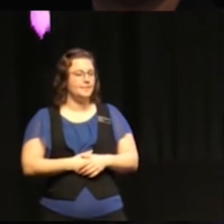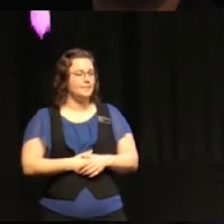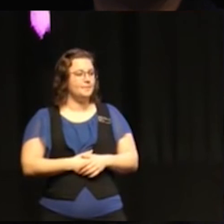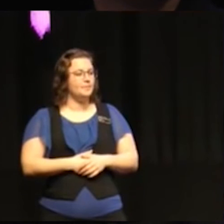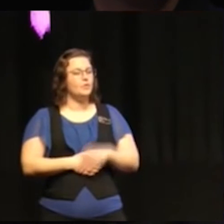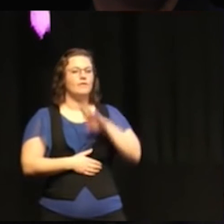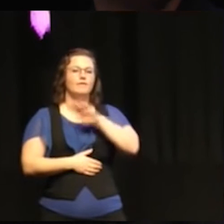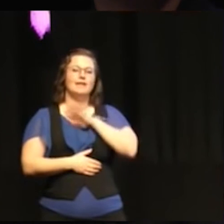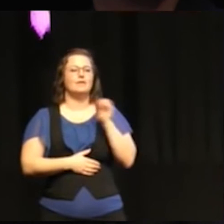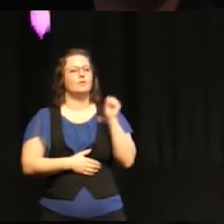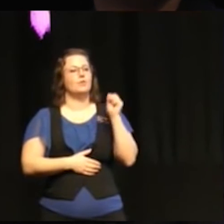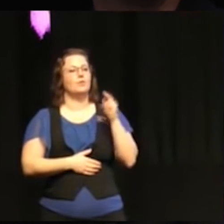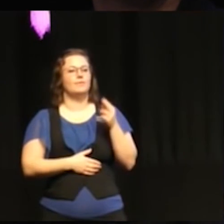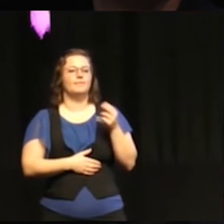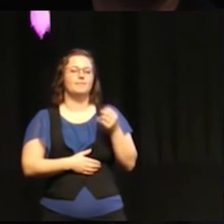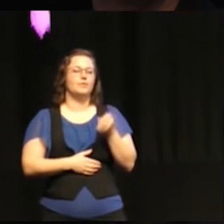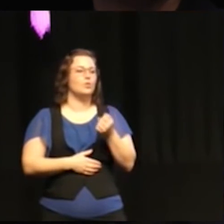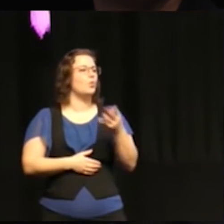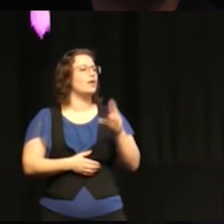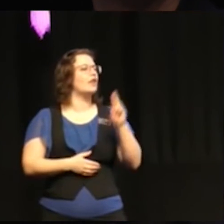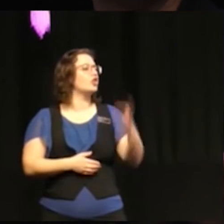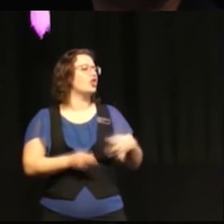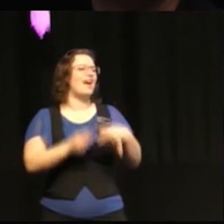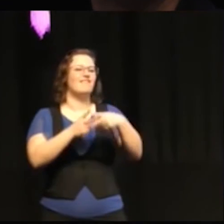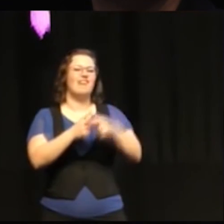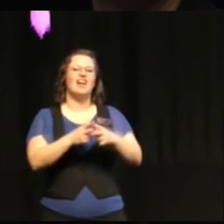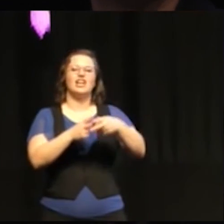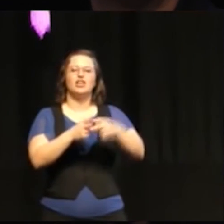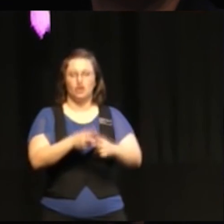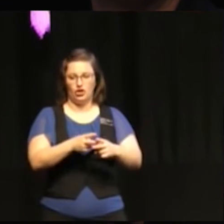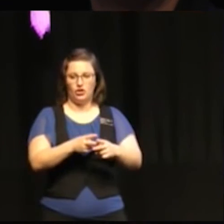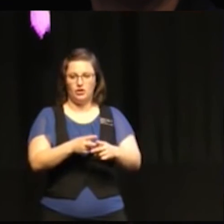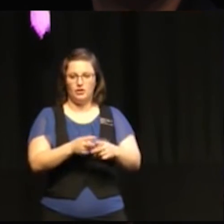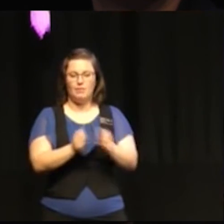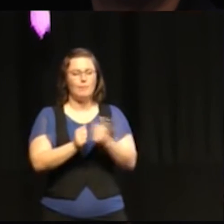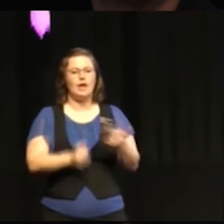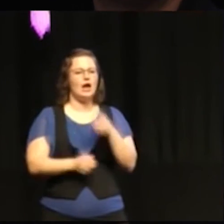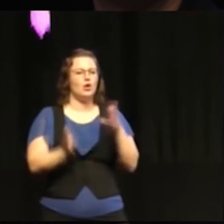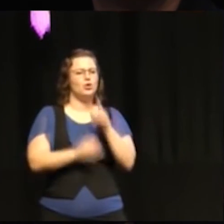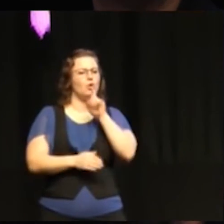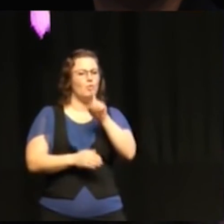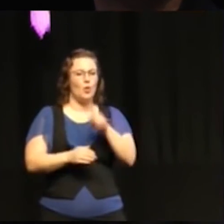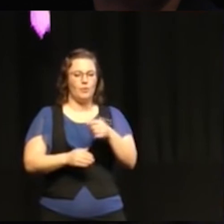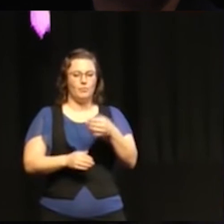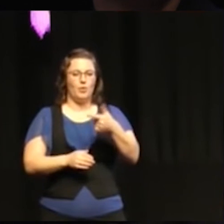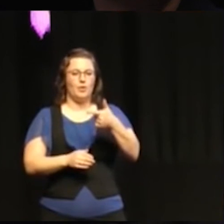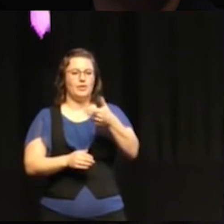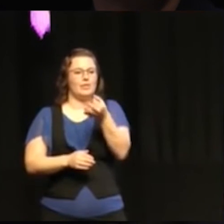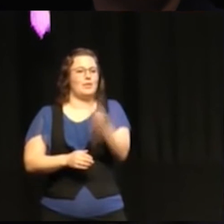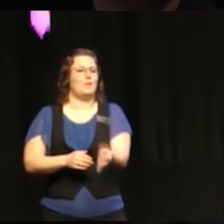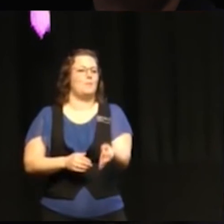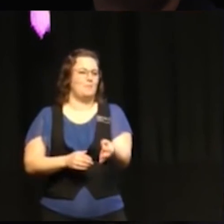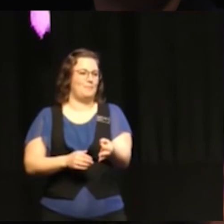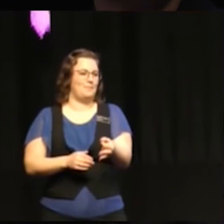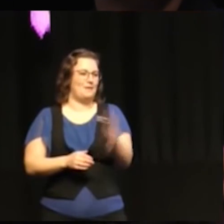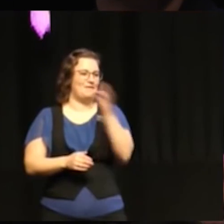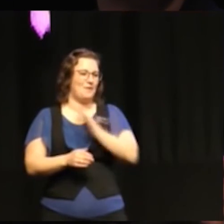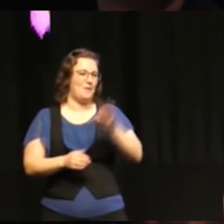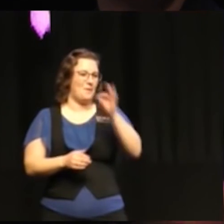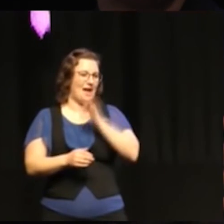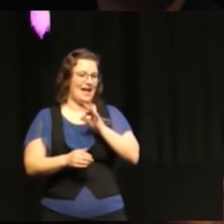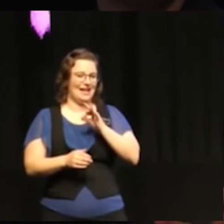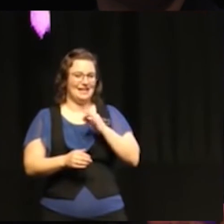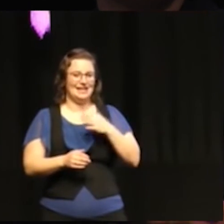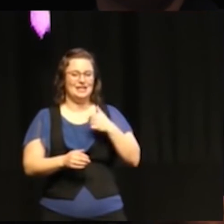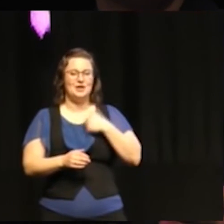nya verktyg av den typen också jag vill bara en kort kommentar på Trump frågan också påpeka